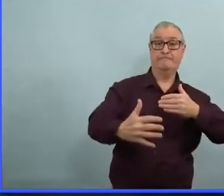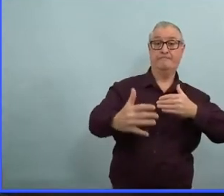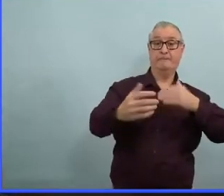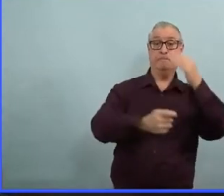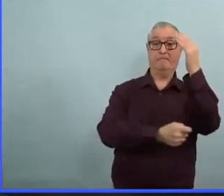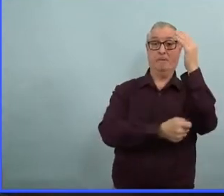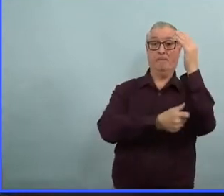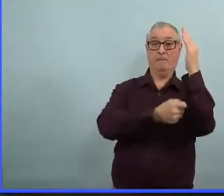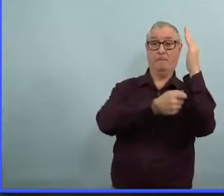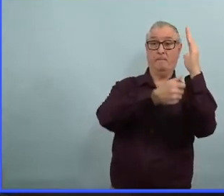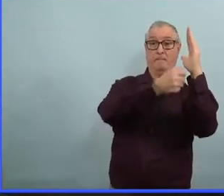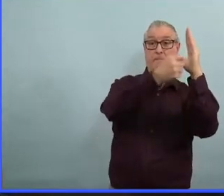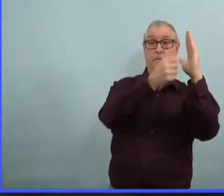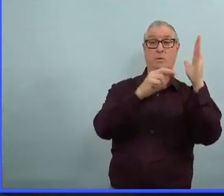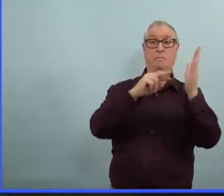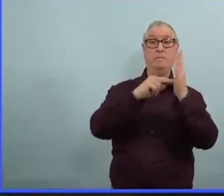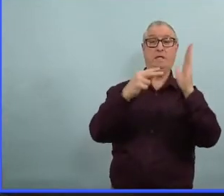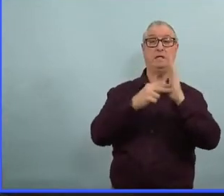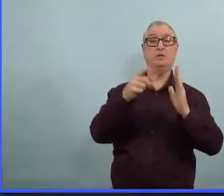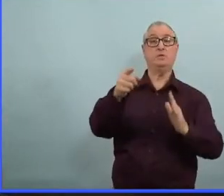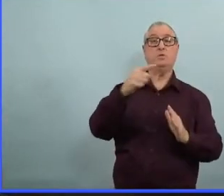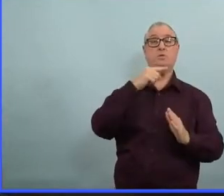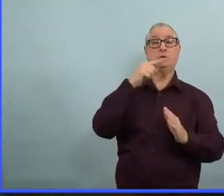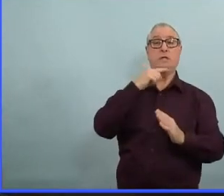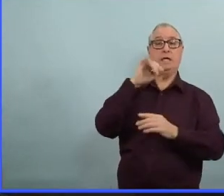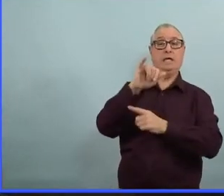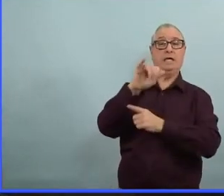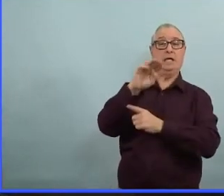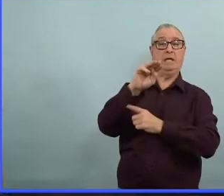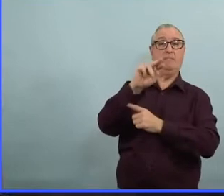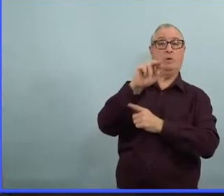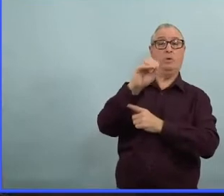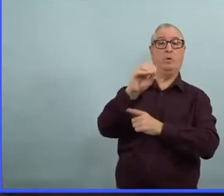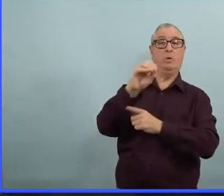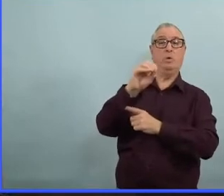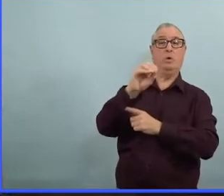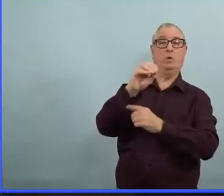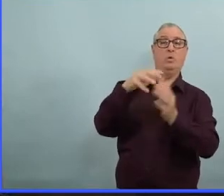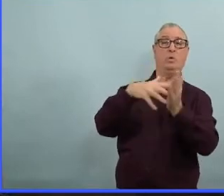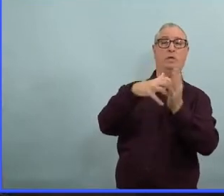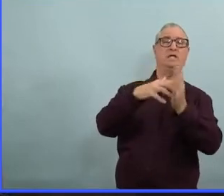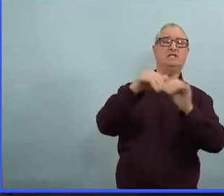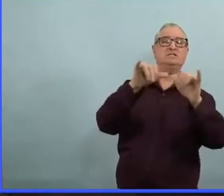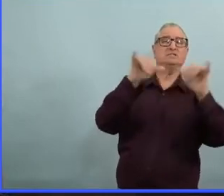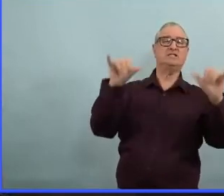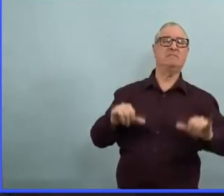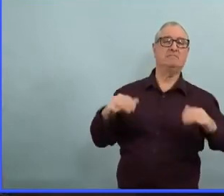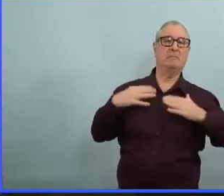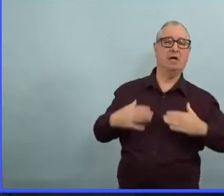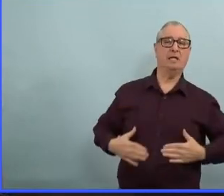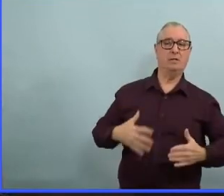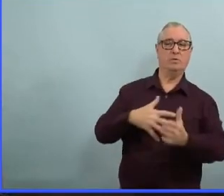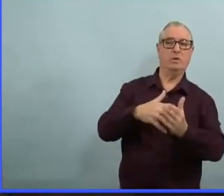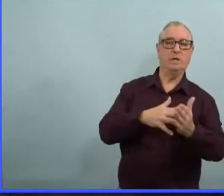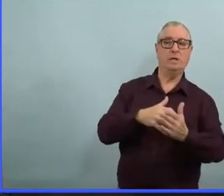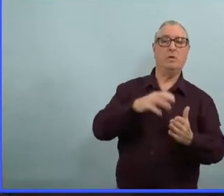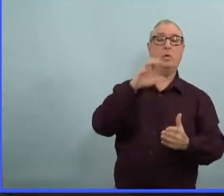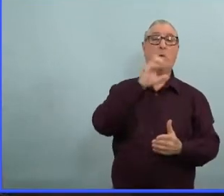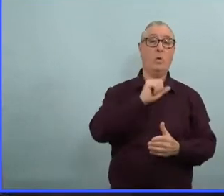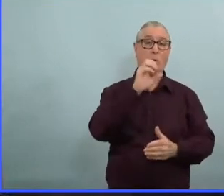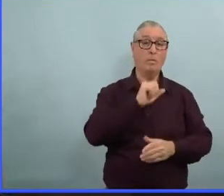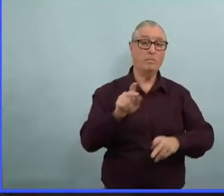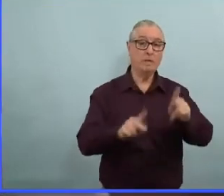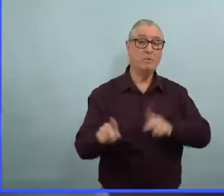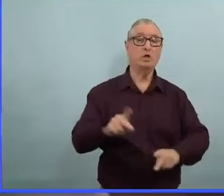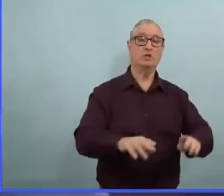qui ont d'autres problèmes, ces personnes-là vont devoir assumer leurs propres responsabilités, leurs propres risques parce qu'il n aura pas d'ordre de santé publique. C'est ça ?